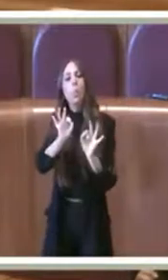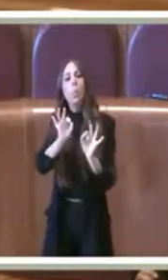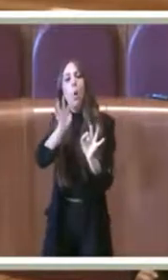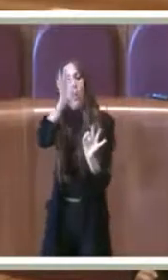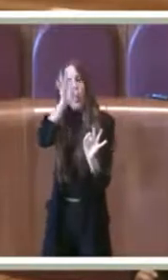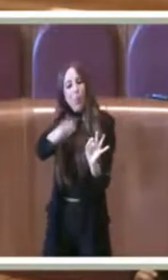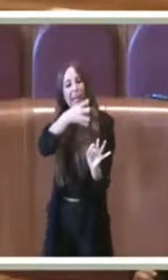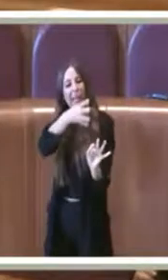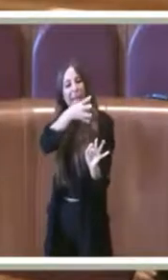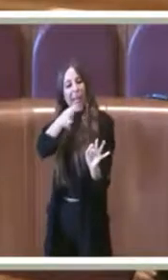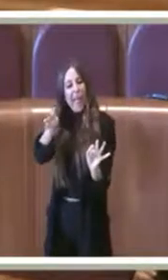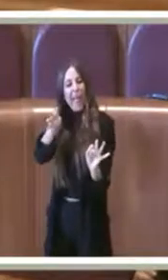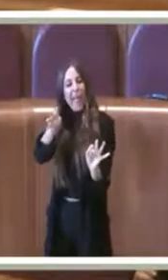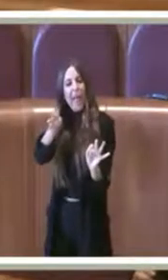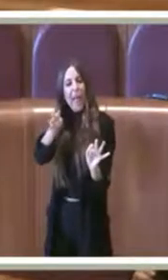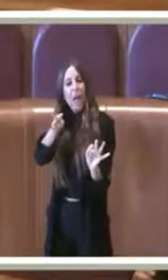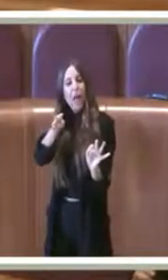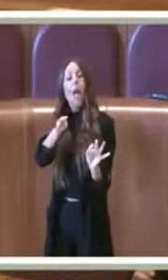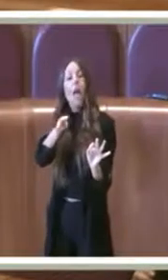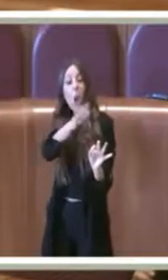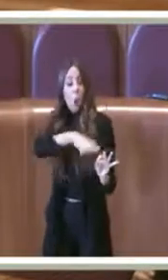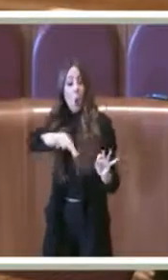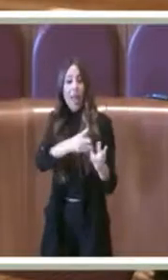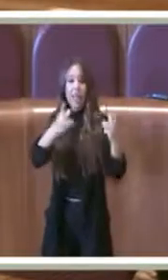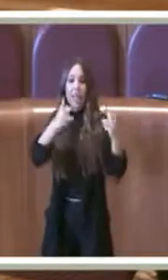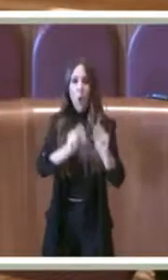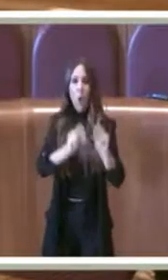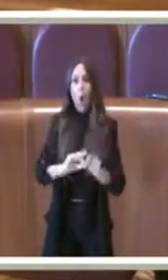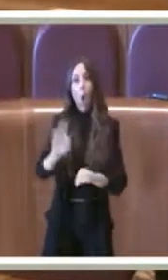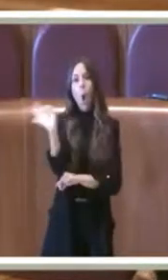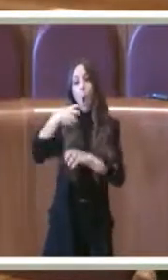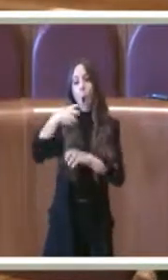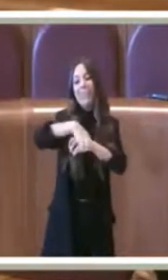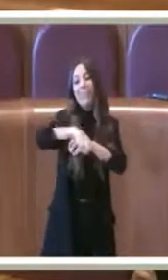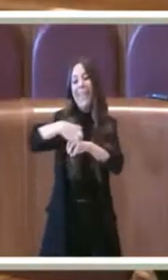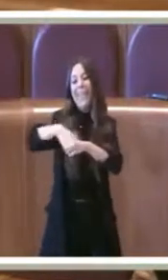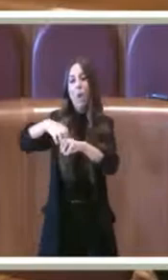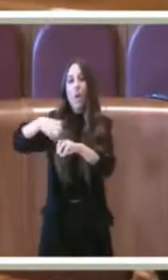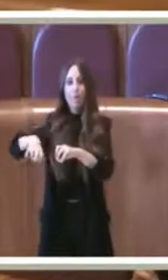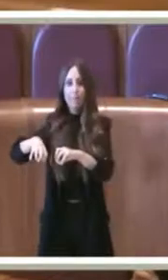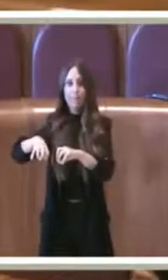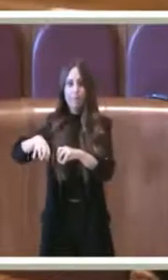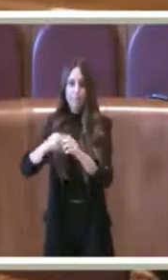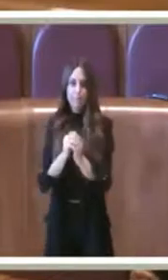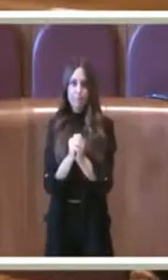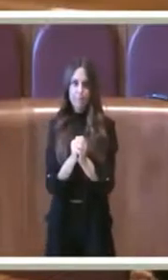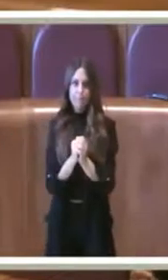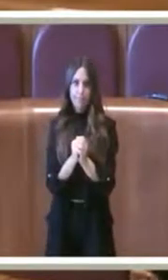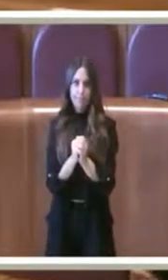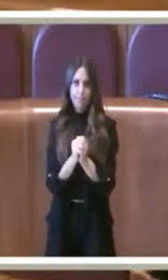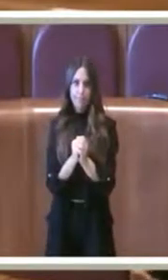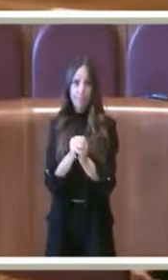rilocalizzazione o delocalizzazione. Qualora